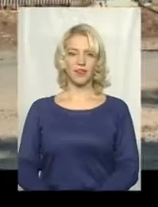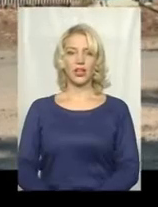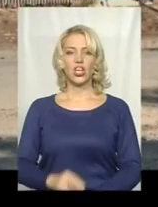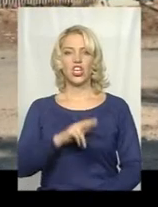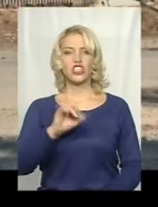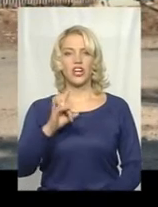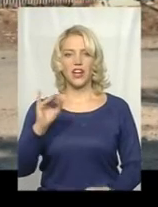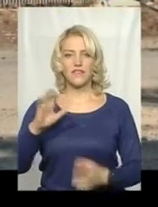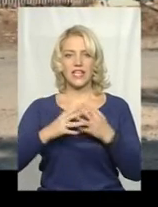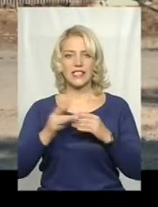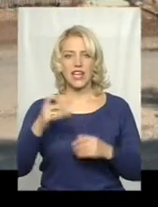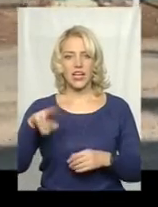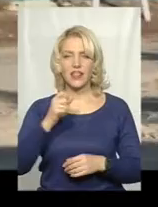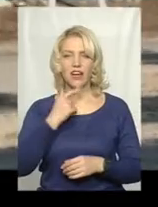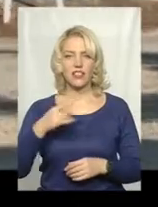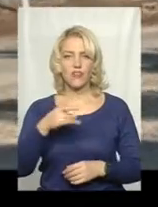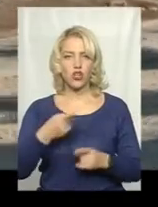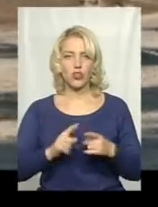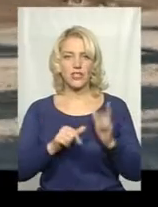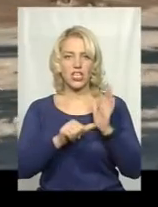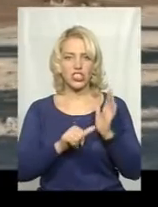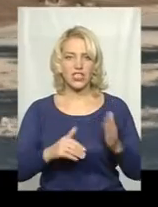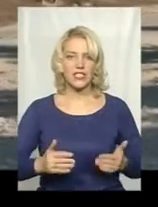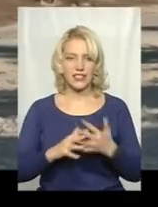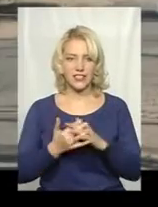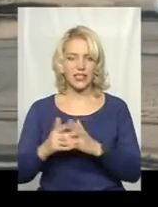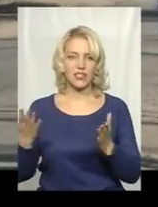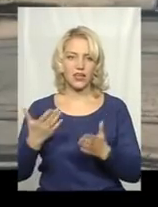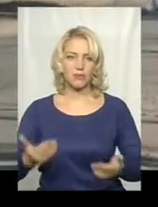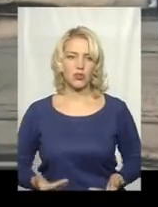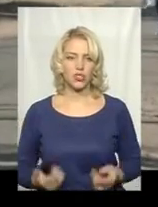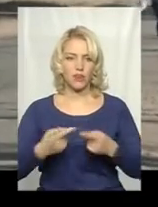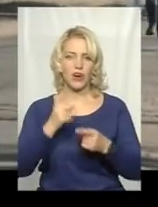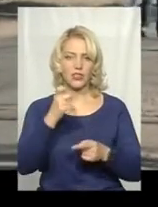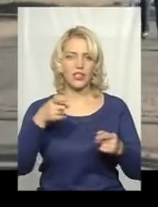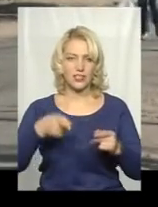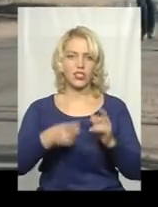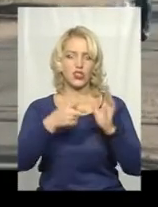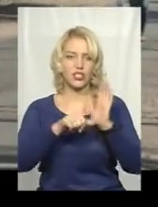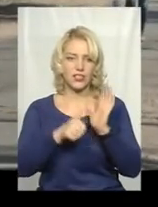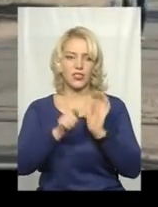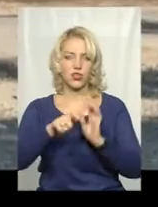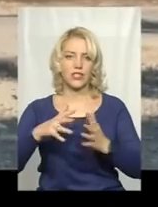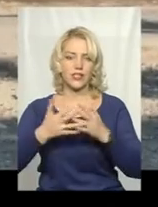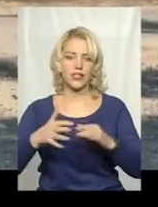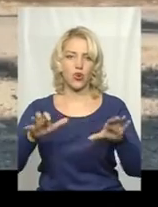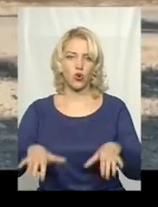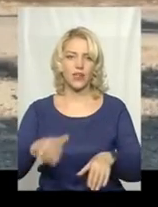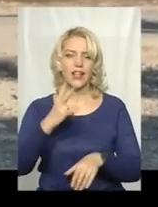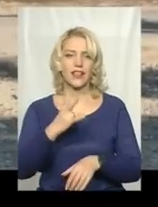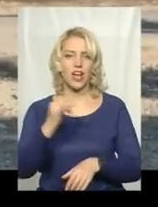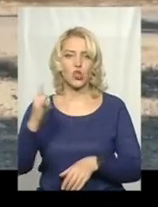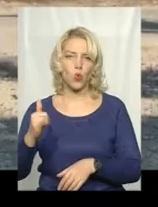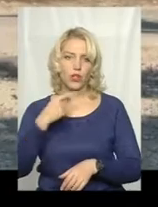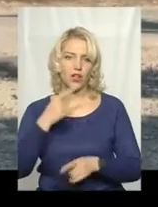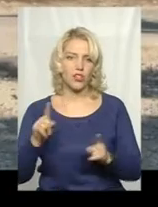Чернілівська сільська рада Красилівського району – це шість населених пунктів, в яких живуть 1617 людей. Сільський голова Наталія Українець каже,